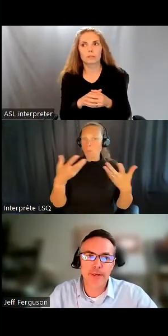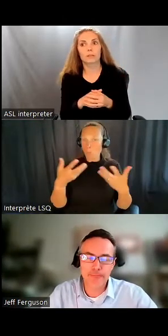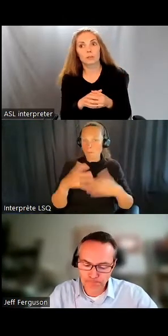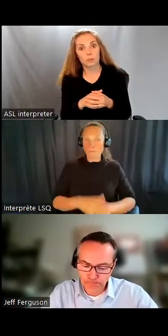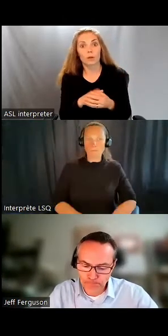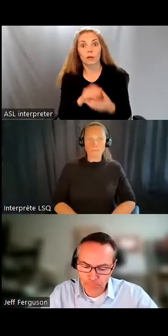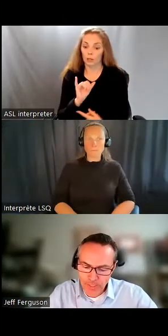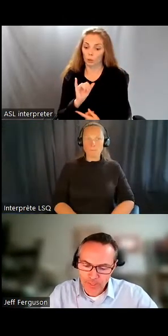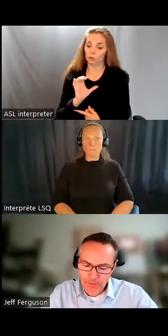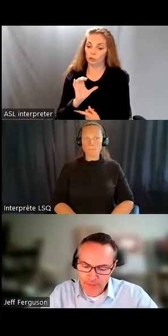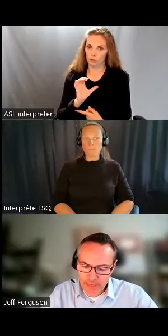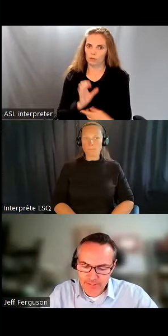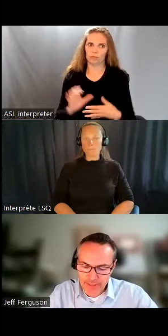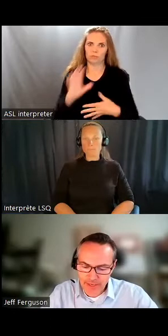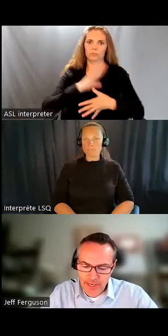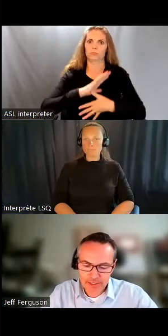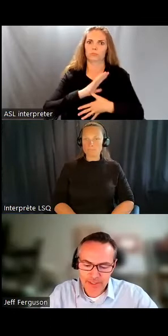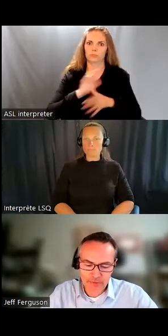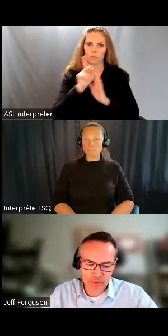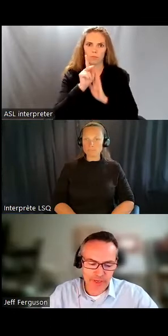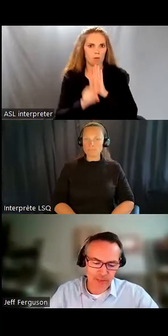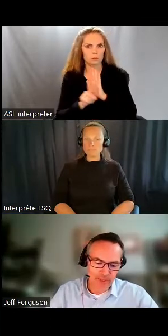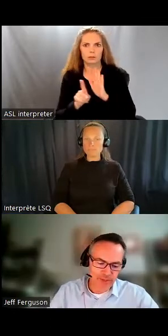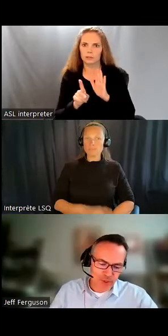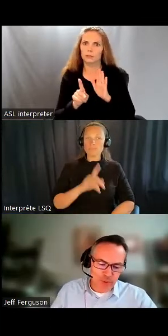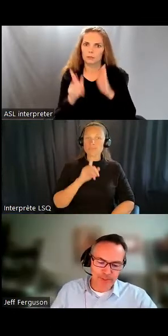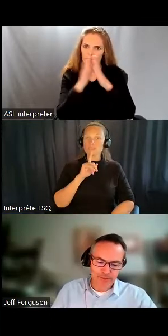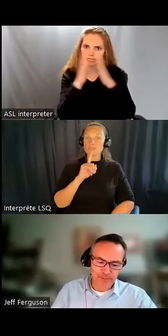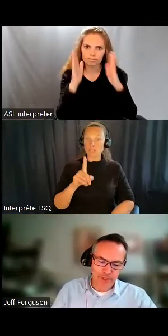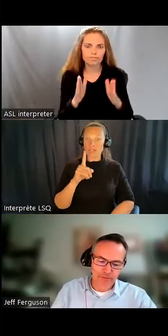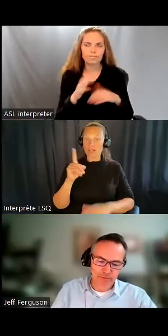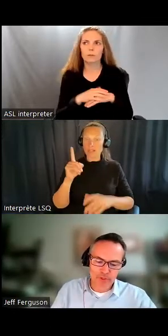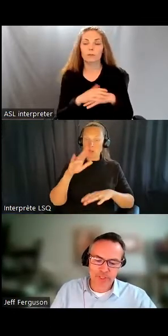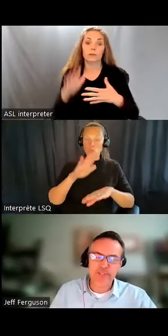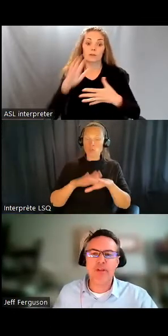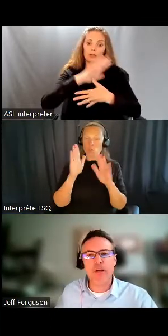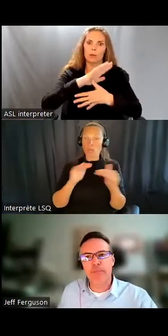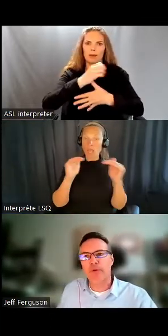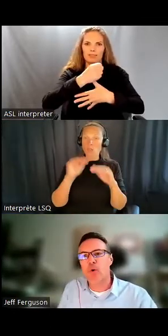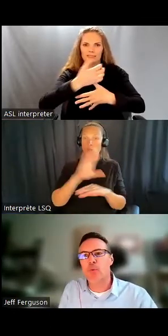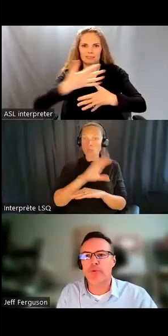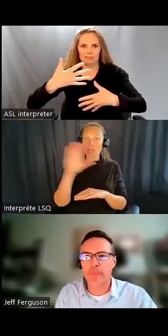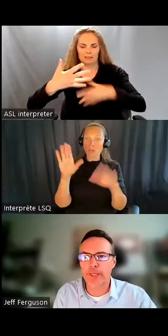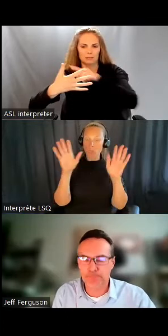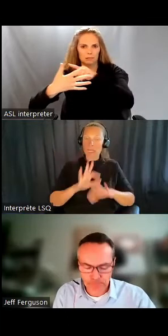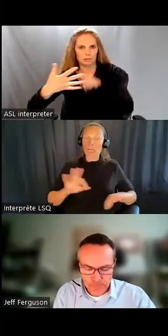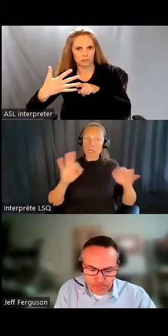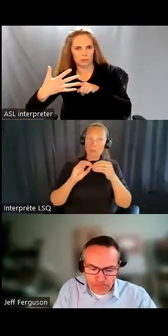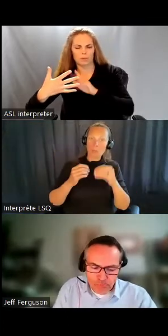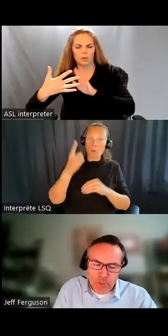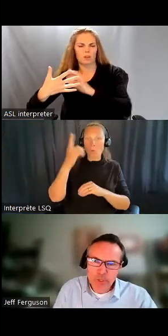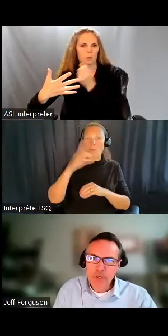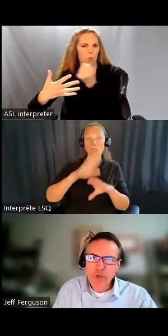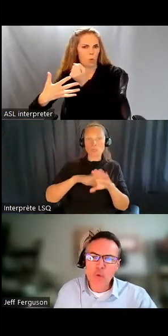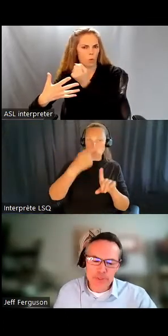C'est une grosse question de politique pour l'Inclusion Canada. Il y a plusieurs éléments. Mais parlons d